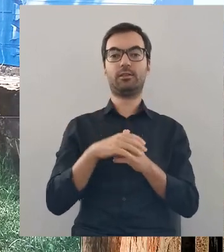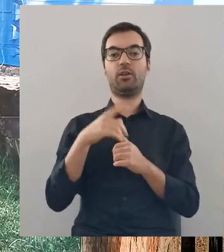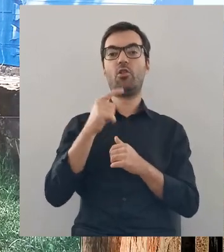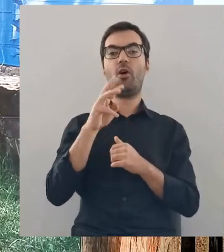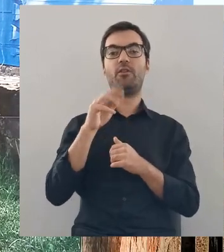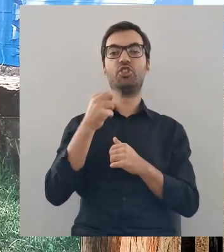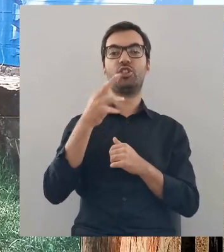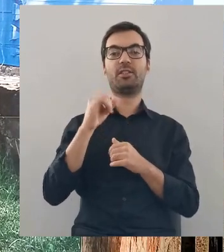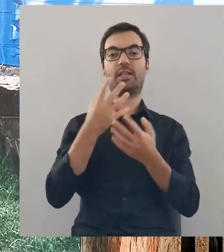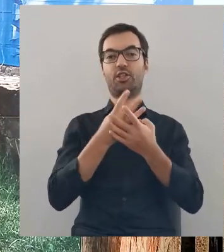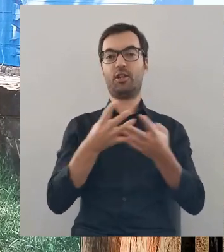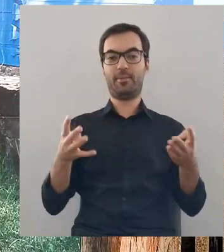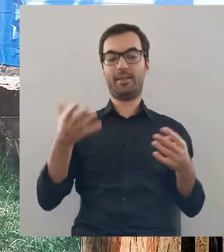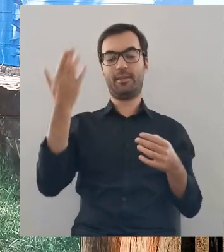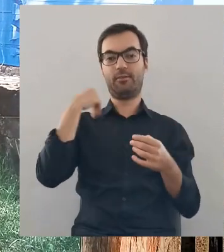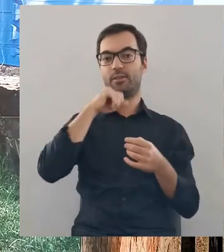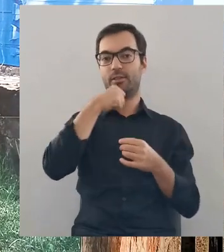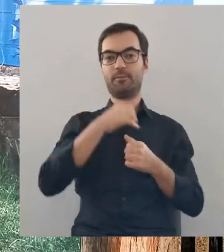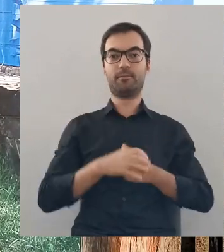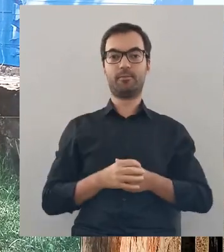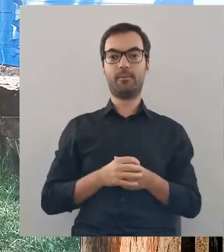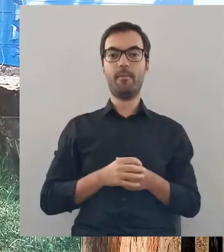ziemi drohiczyńskiej dawnej.